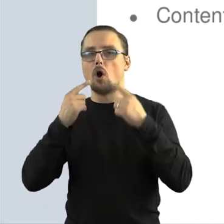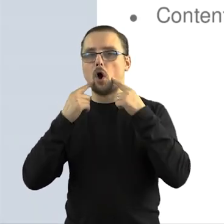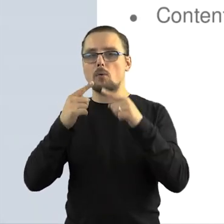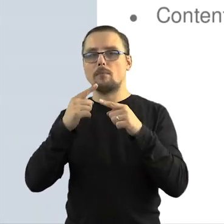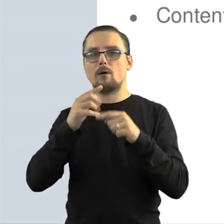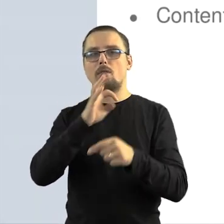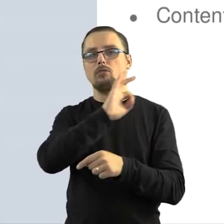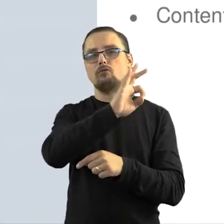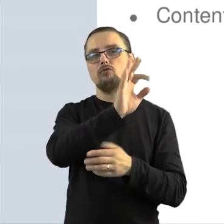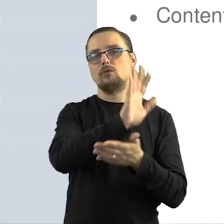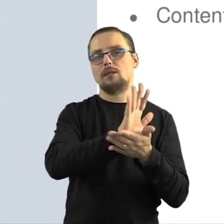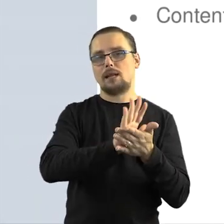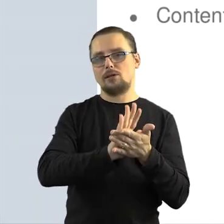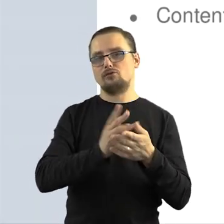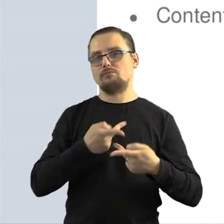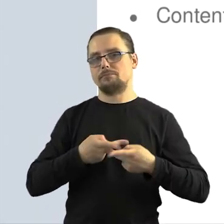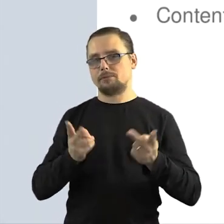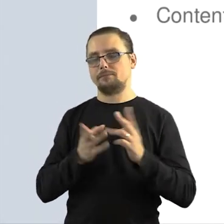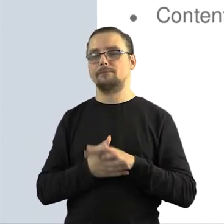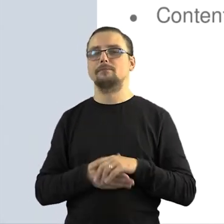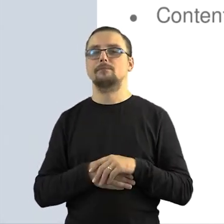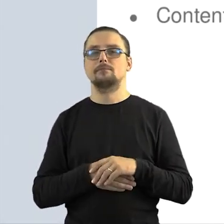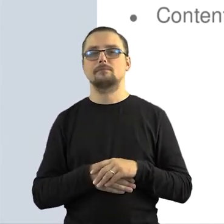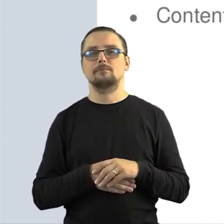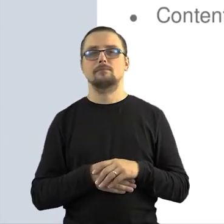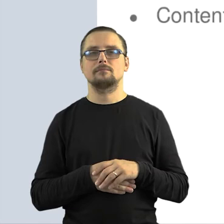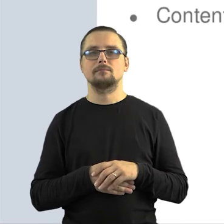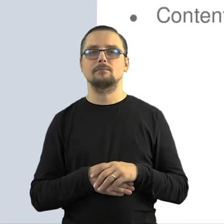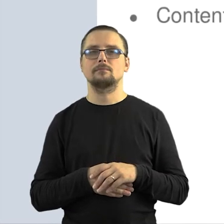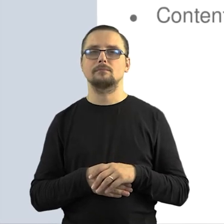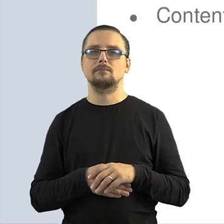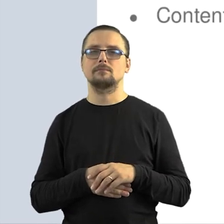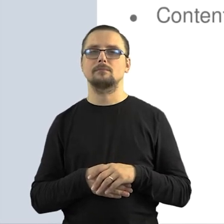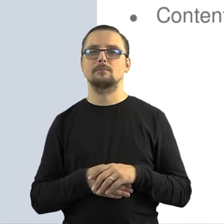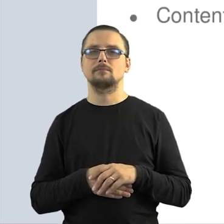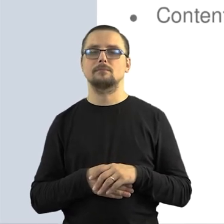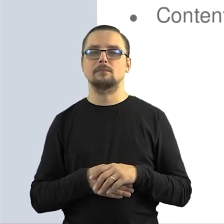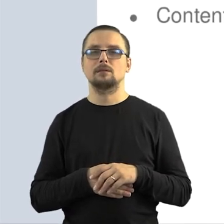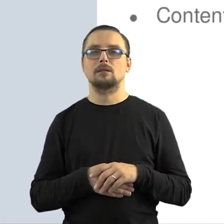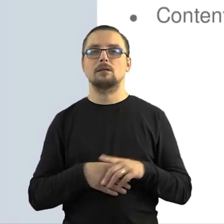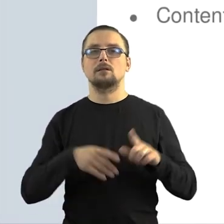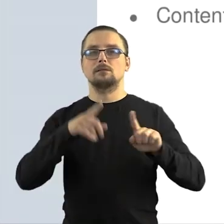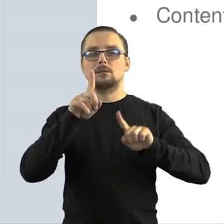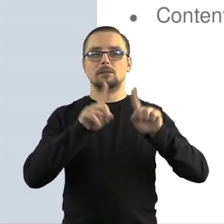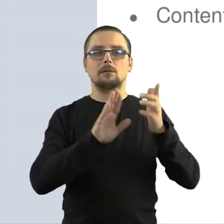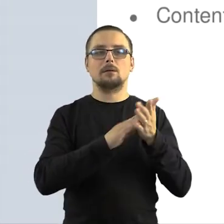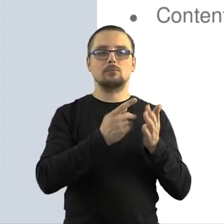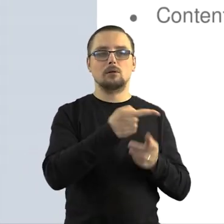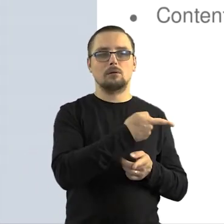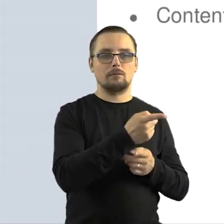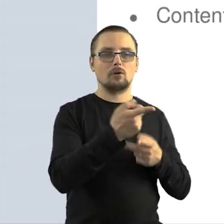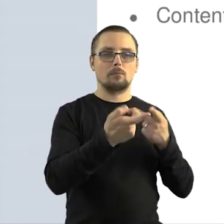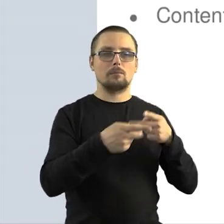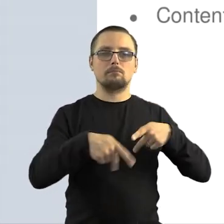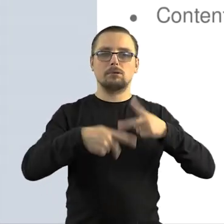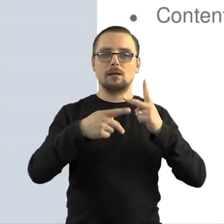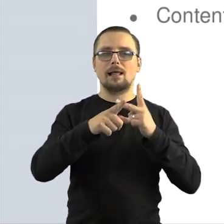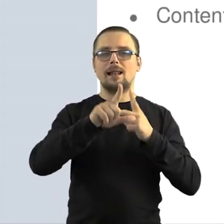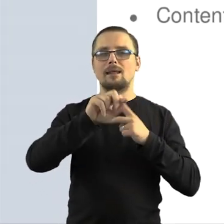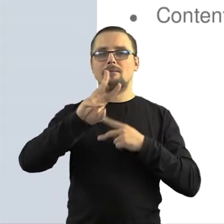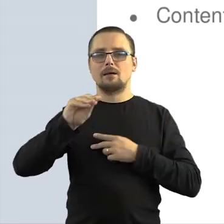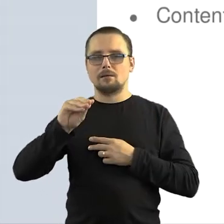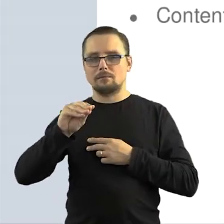odpowiedzialności pośredników za treści udostępnianym przez użytkowników, ale może się Państwu zdarzyć, że